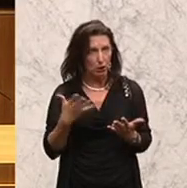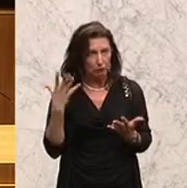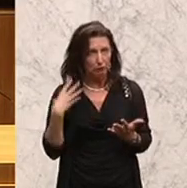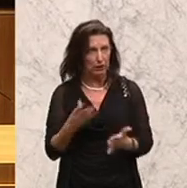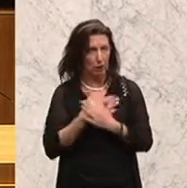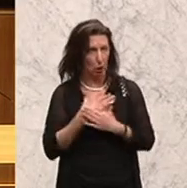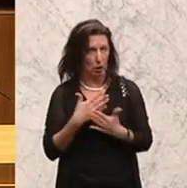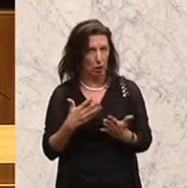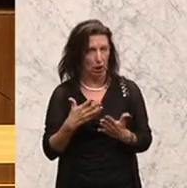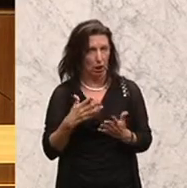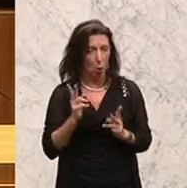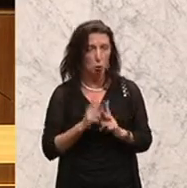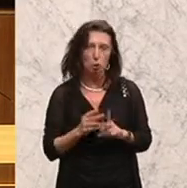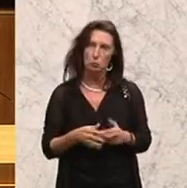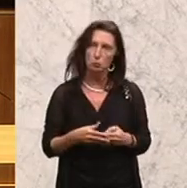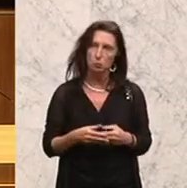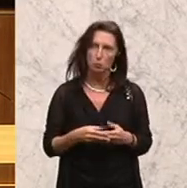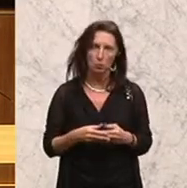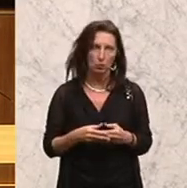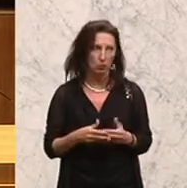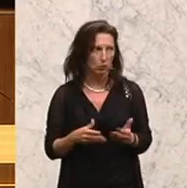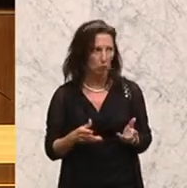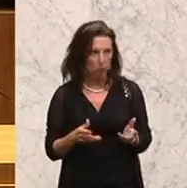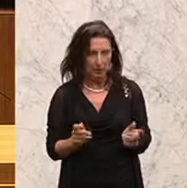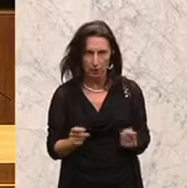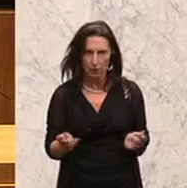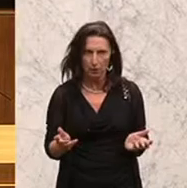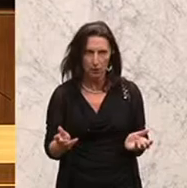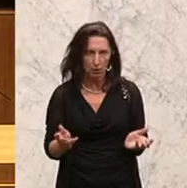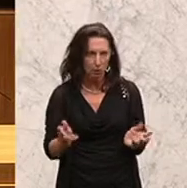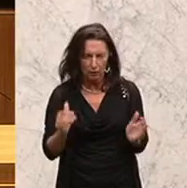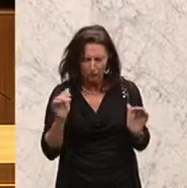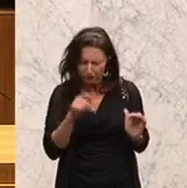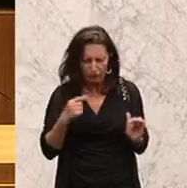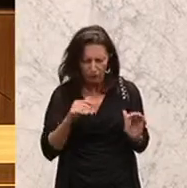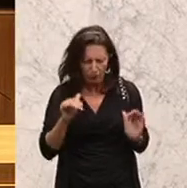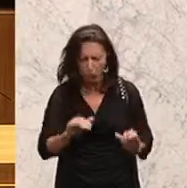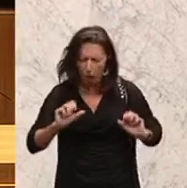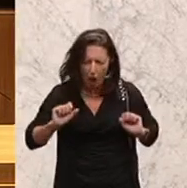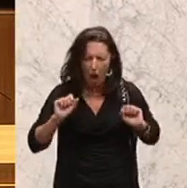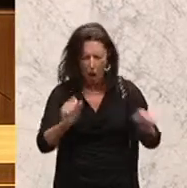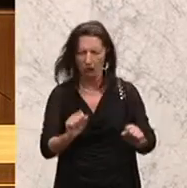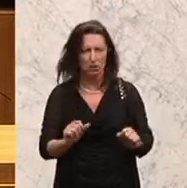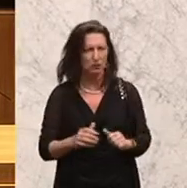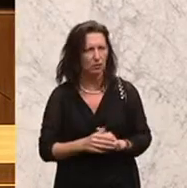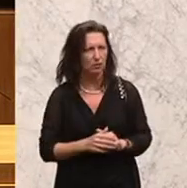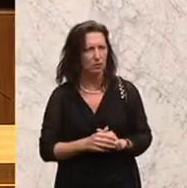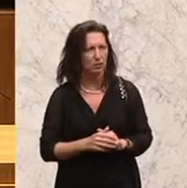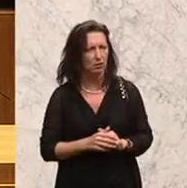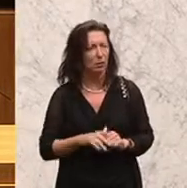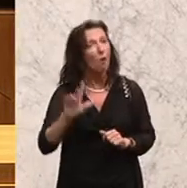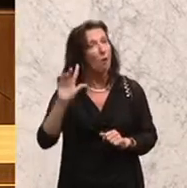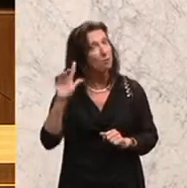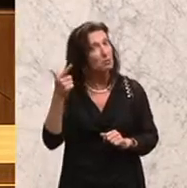dazwischen werden wir nichts tun. Das kann es ja nicht sein. Das kann nicht unser Ernst sein. Wir müssen proaktiv handeln. Und die zweite proaktive Ebene muss